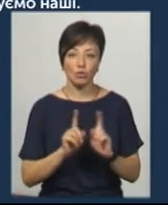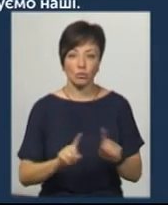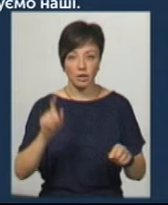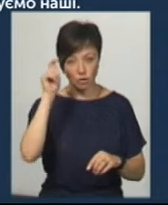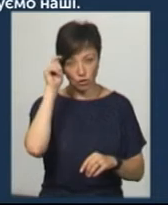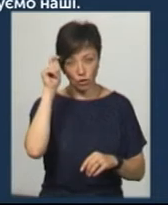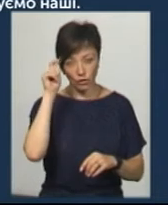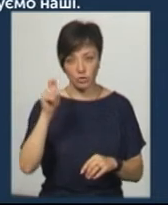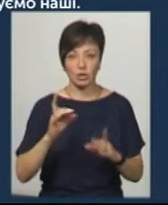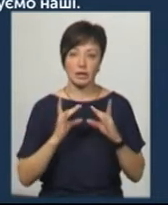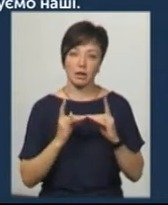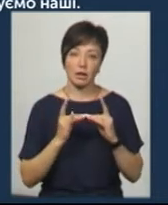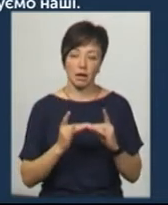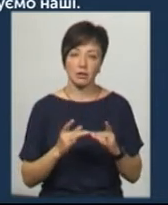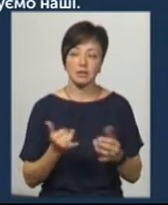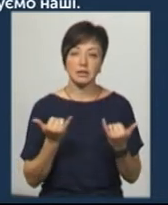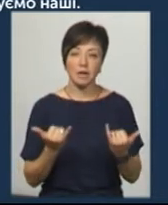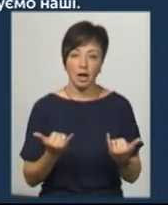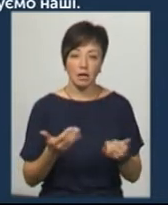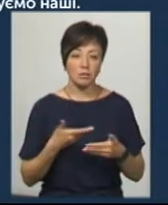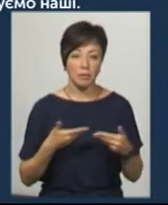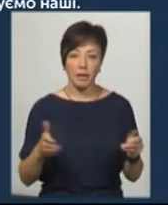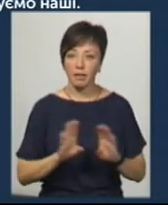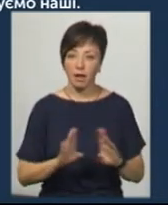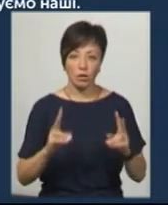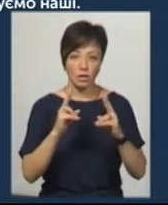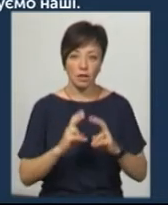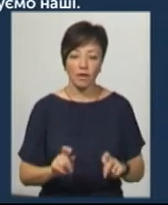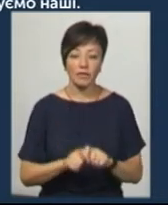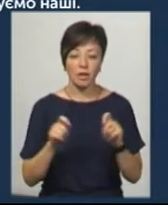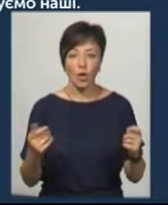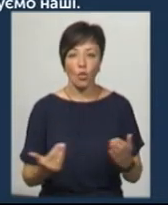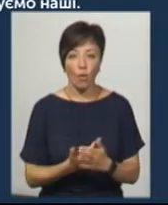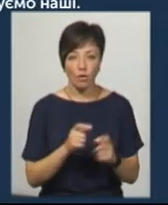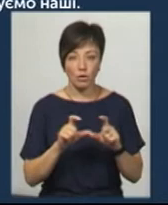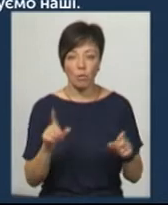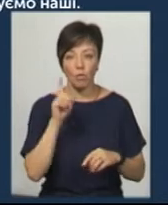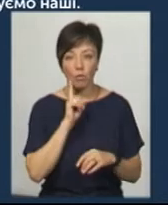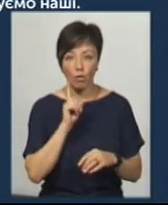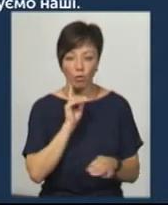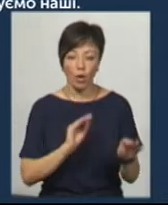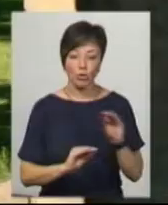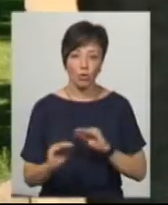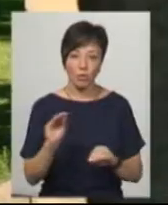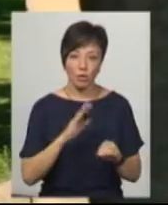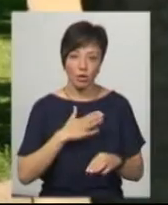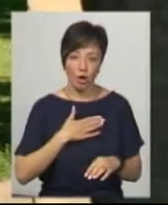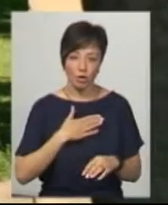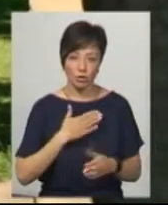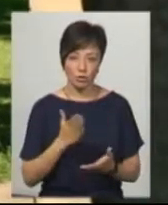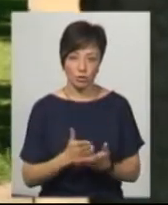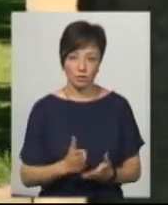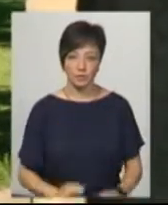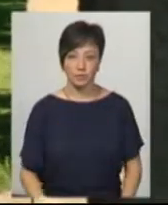чоловічі інтернати. Наразі ми не розглядаємо відкриття нового якогось закладу, ми поки доукомплектовуємо наш. Неля